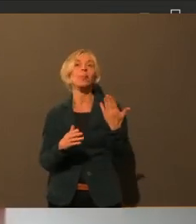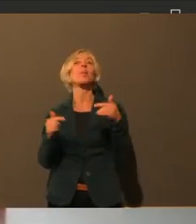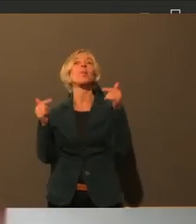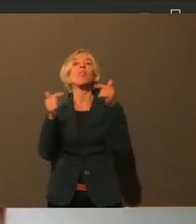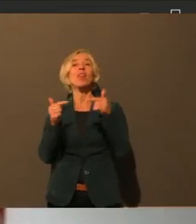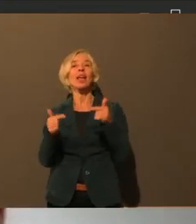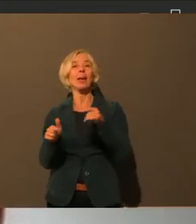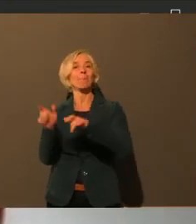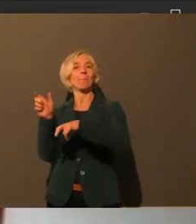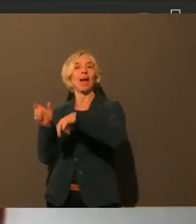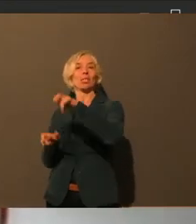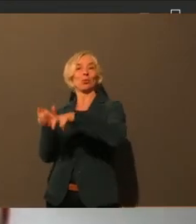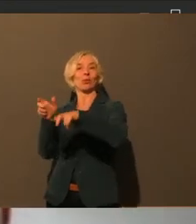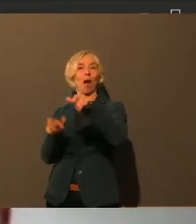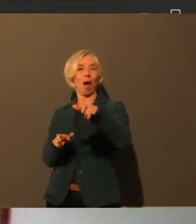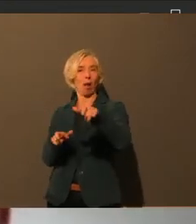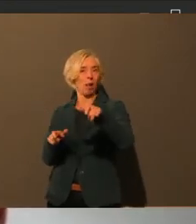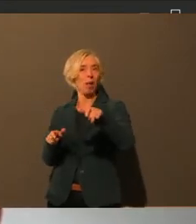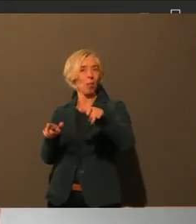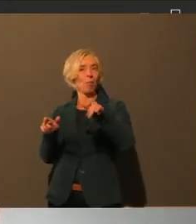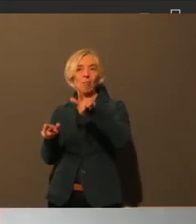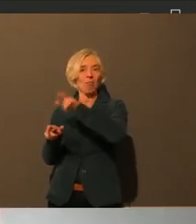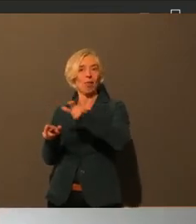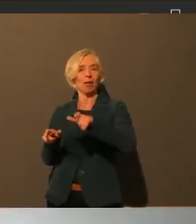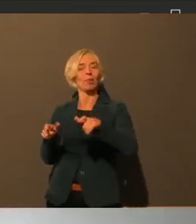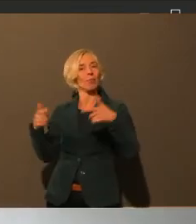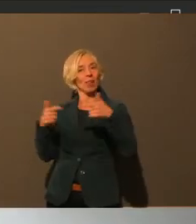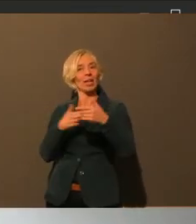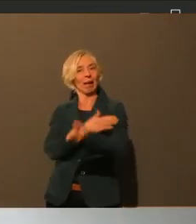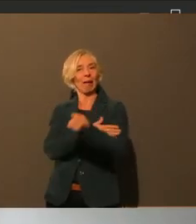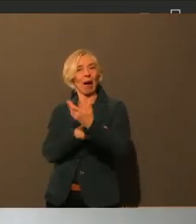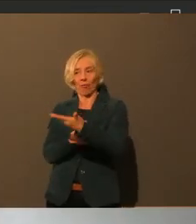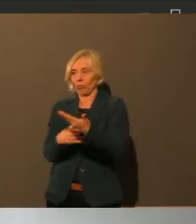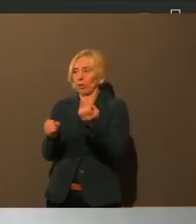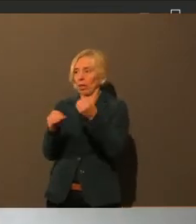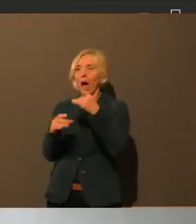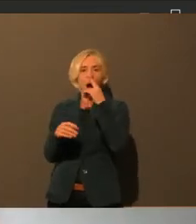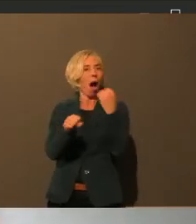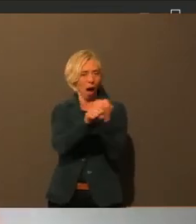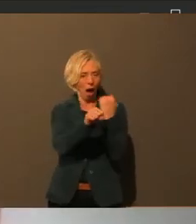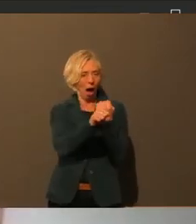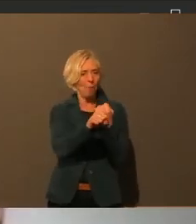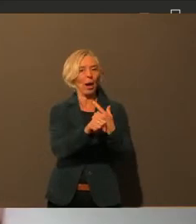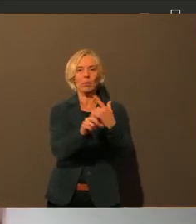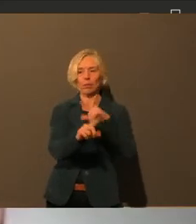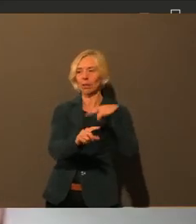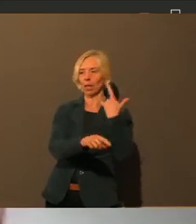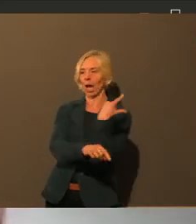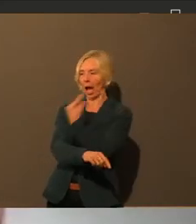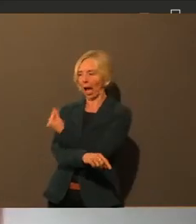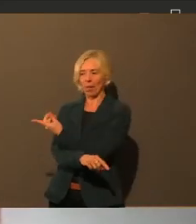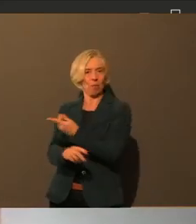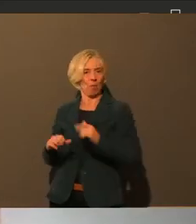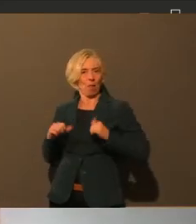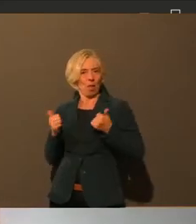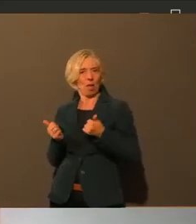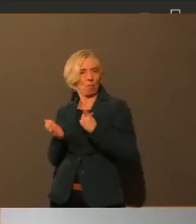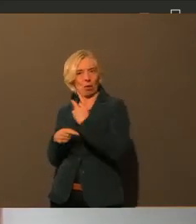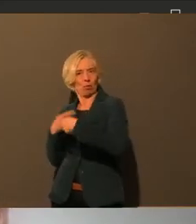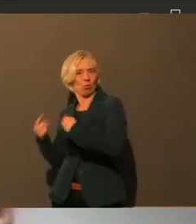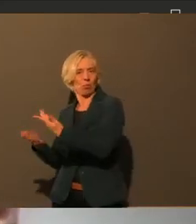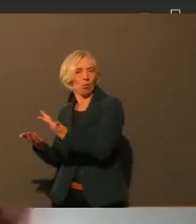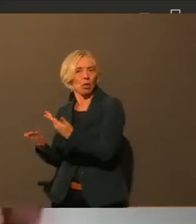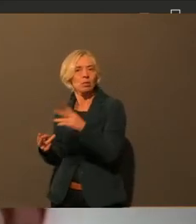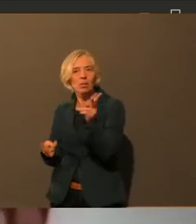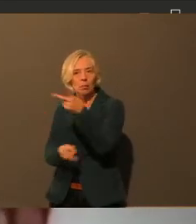Das natürlich auch ein ganz normales Leben führt, wie wir alle. Das kann man denen jetzt auch nicht ein Jahr lang verbieten. Und das will auch